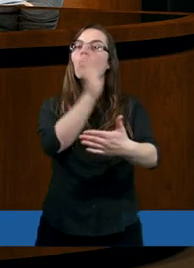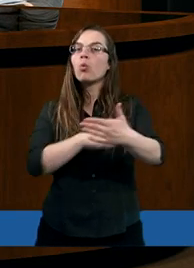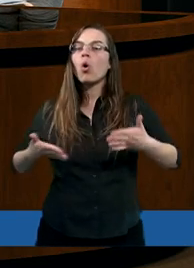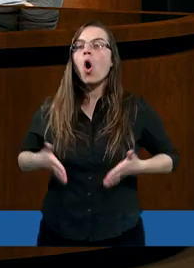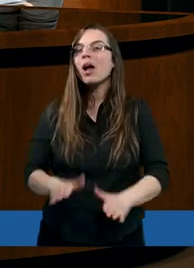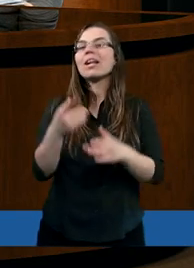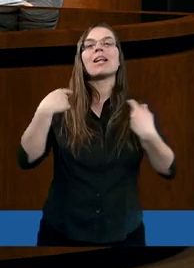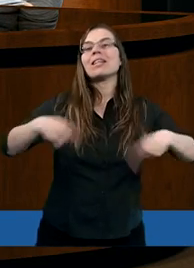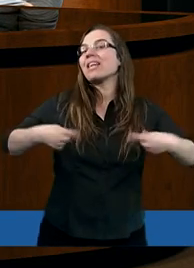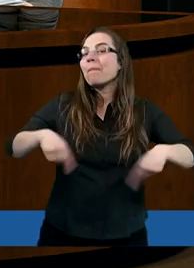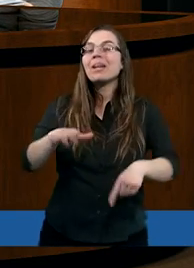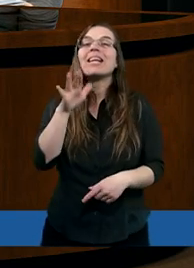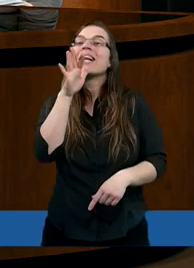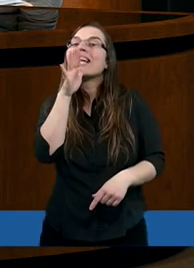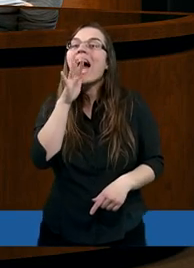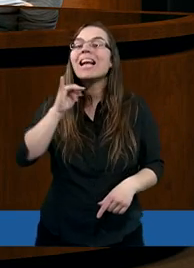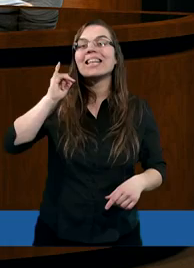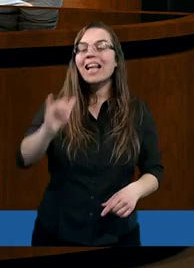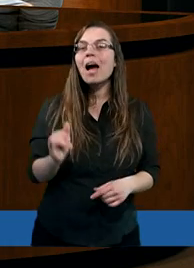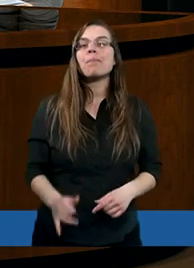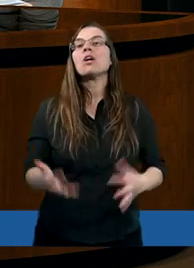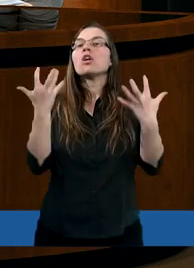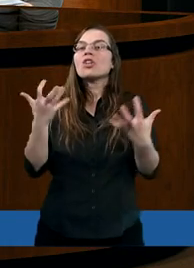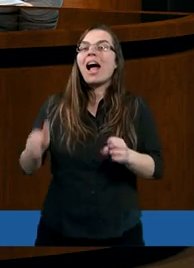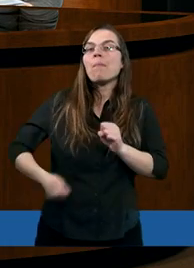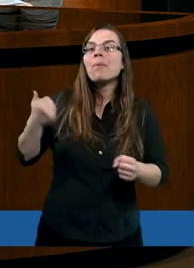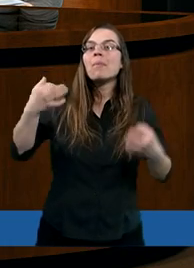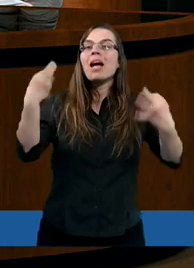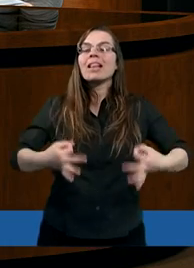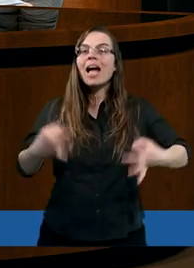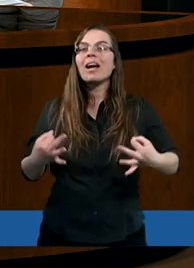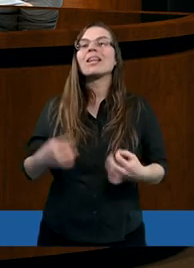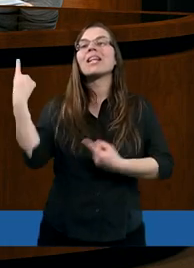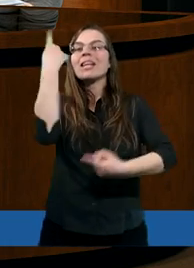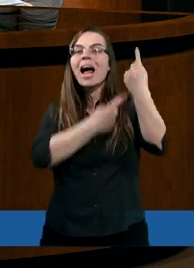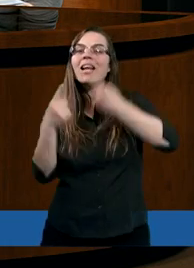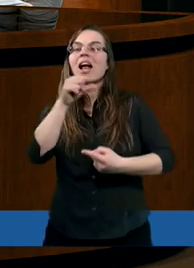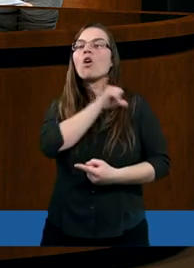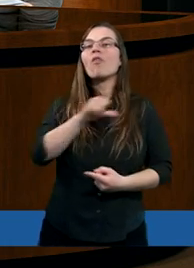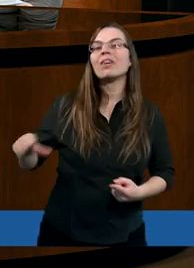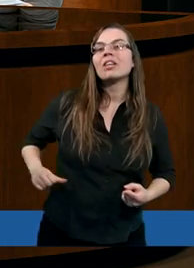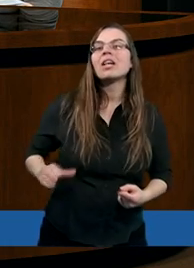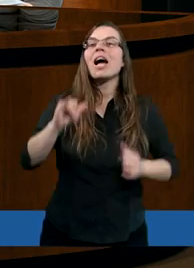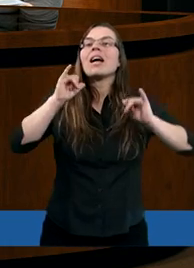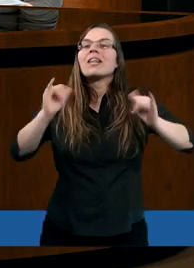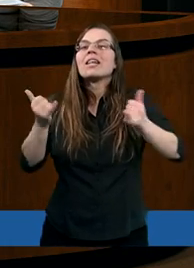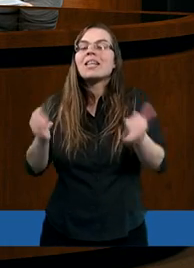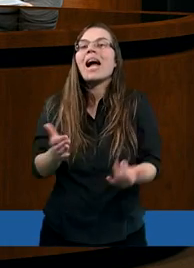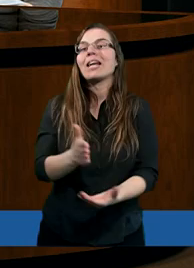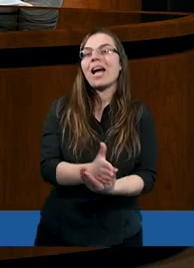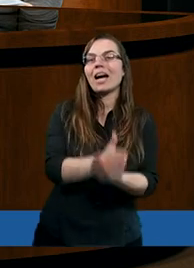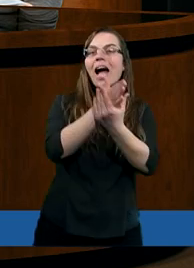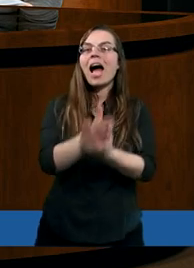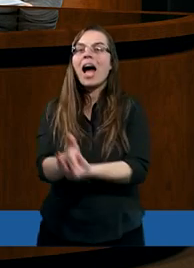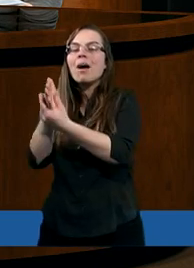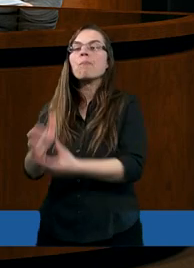nie byli izraelitami. I chciałbym teraz, abyśmy zastanowili się, jakie rady